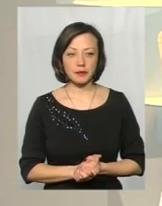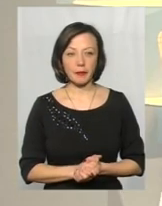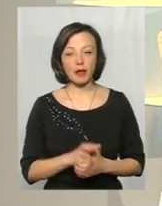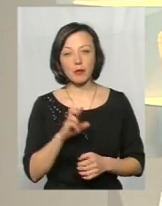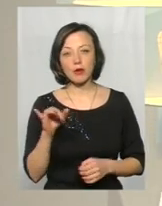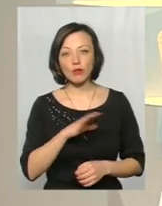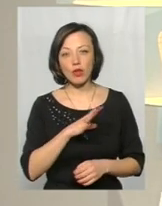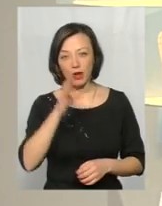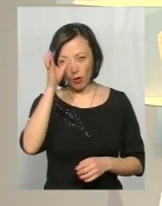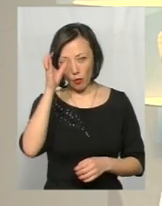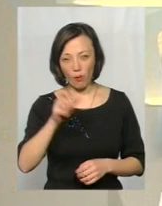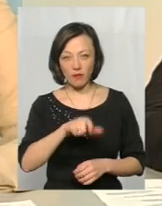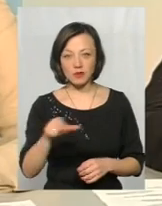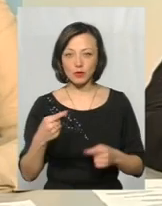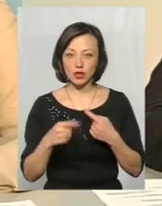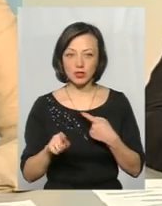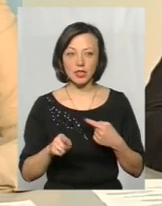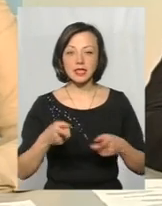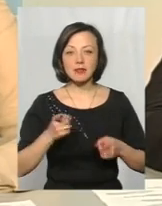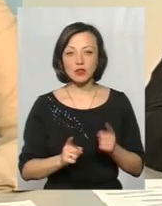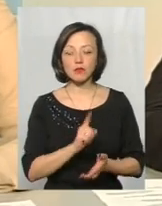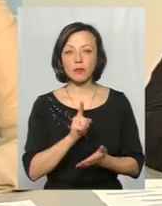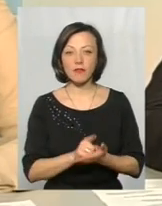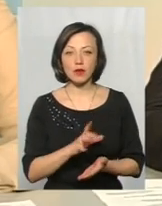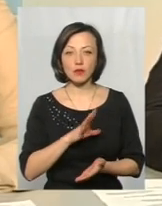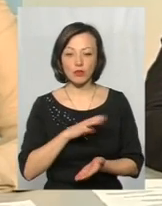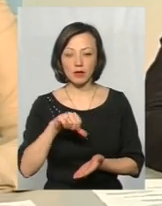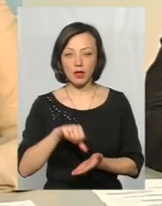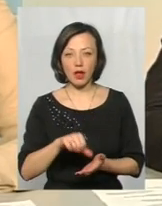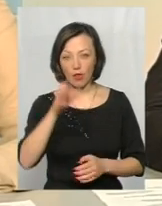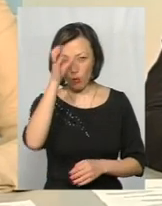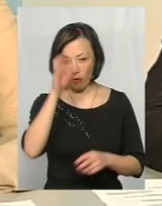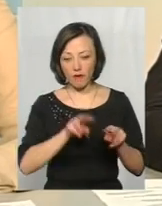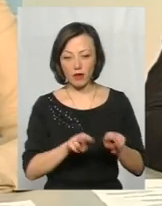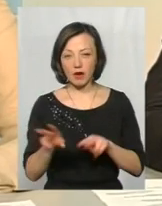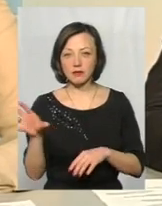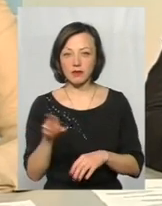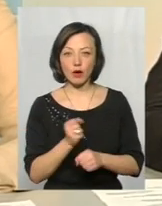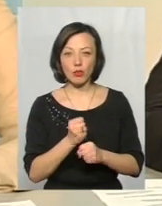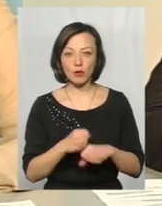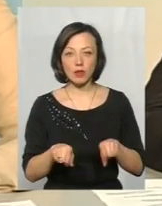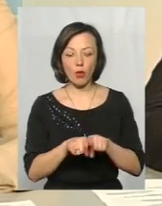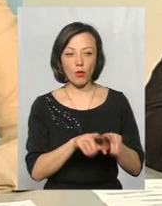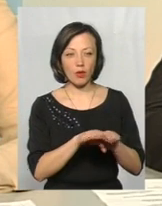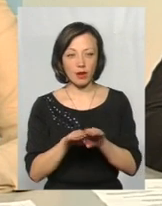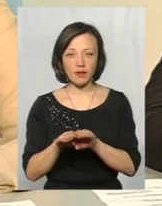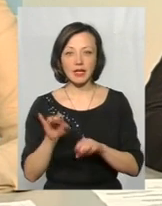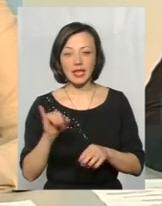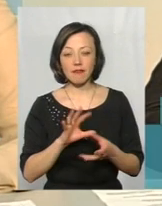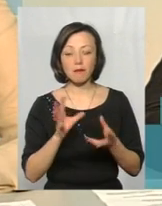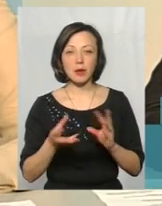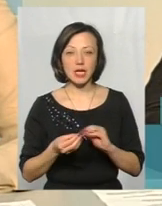науковці, можливо, знайтишли? Знаєте, звісно ж, повинні бути науковий нагляд за всіма роботами такого рівня. І, в